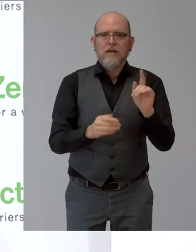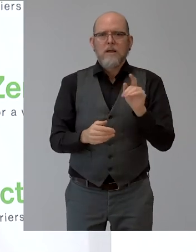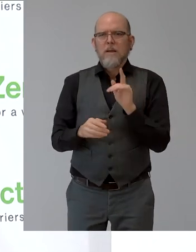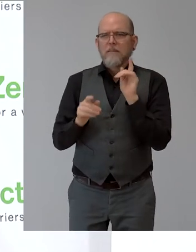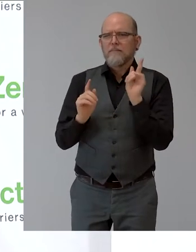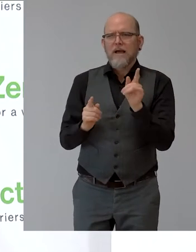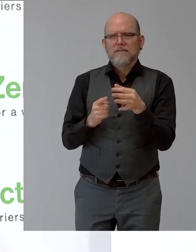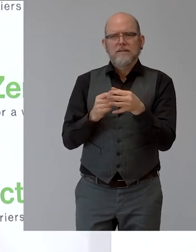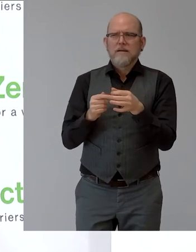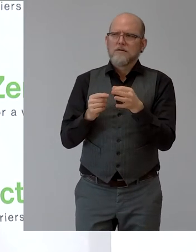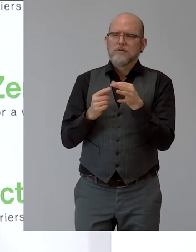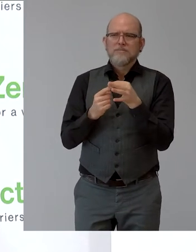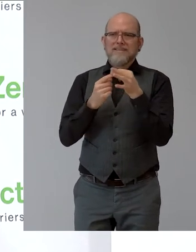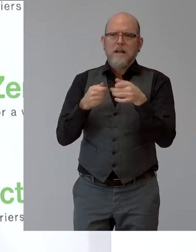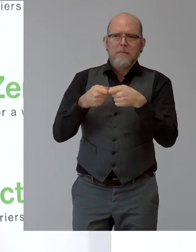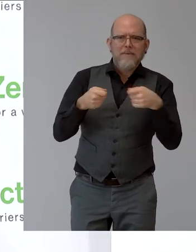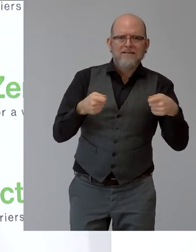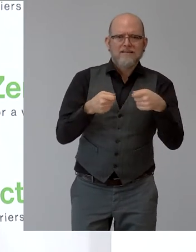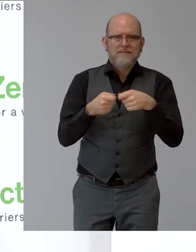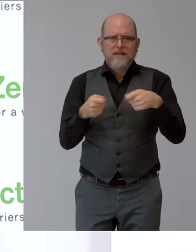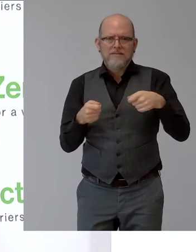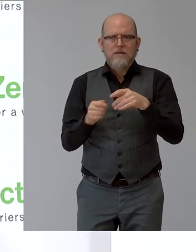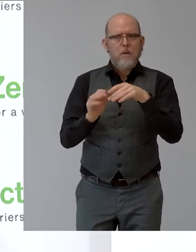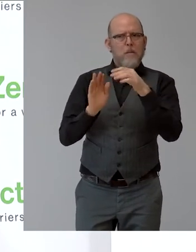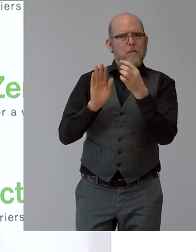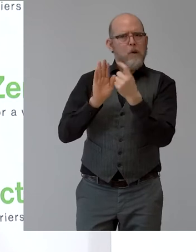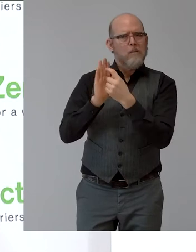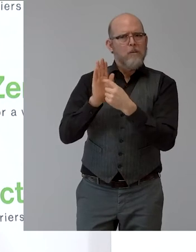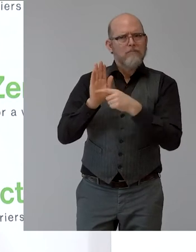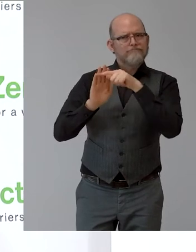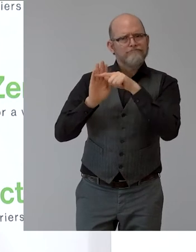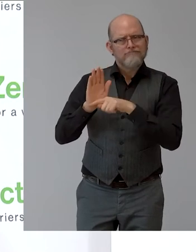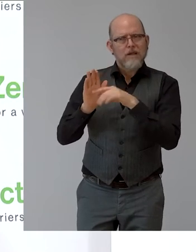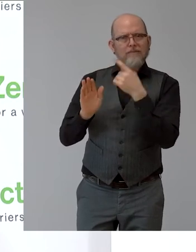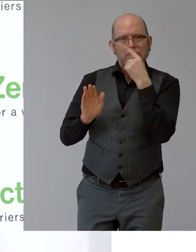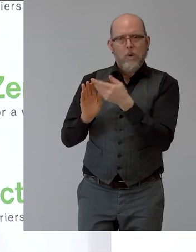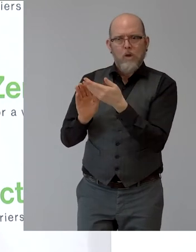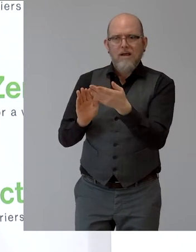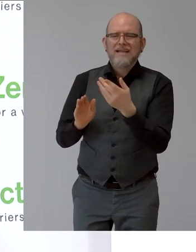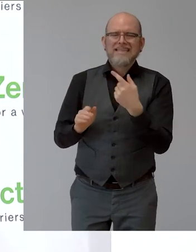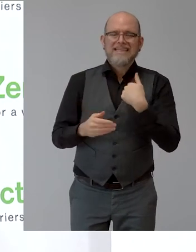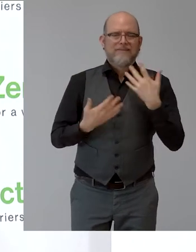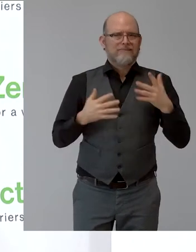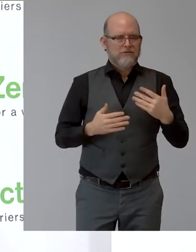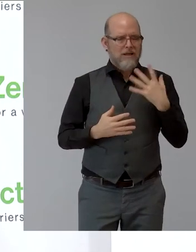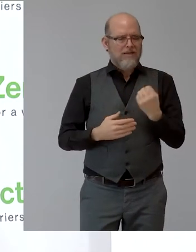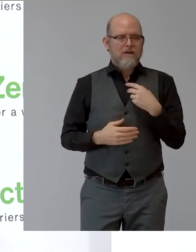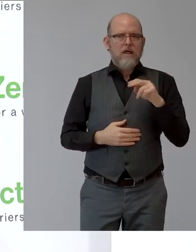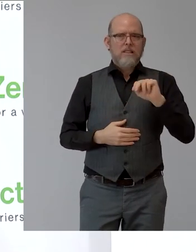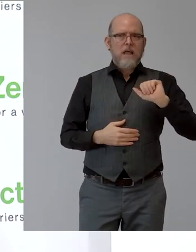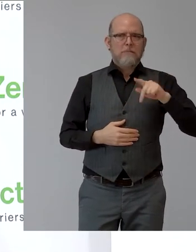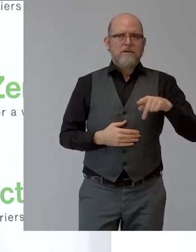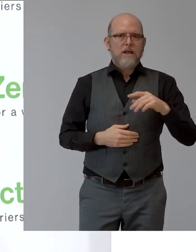Menschen mit Behinderung. Und da wird dieses Thema auch breit behandelt, weil es natürlich sehr komplex ist mit unterschiedlichen Zuständigkeiten, Länder, Sozialversicherung, Bund.